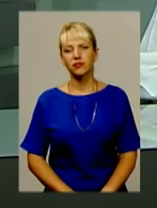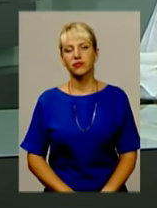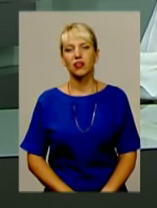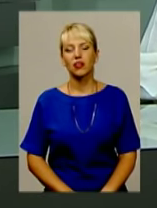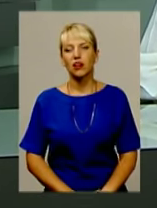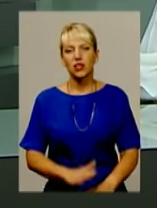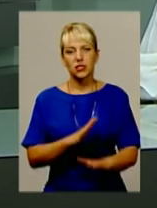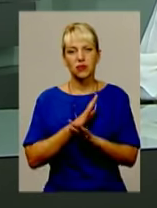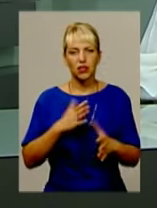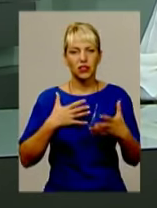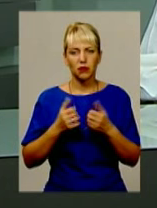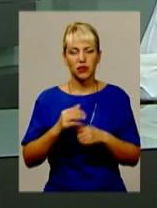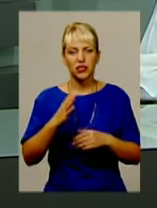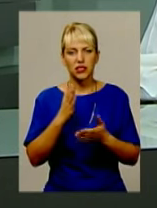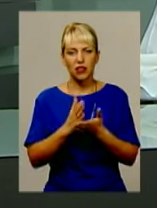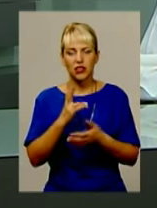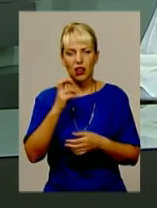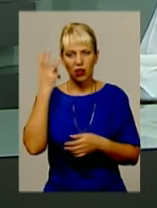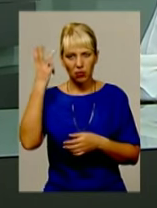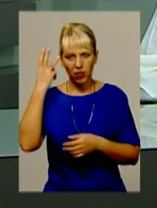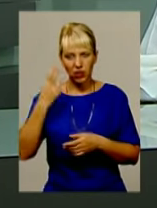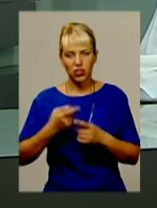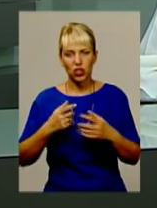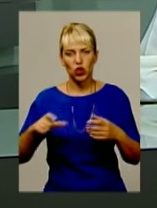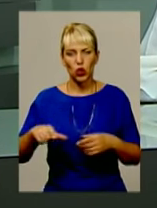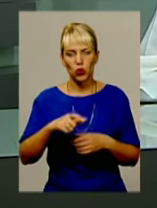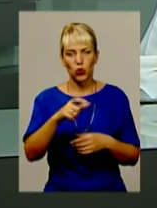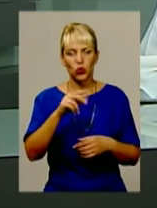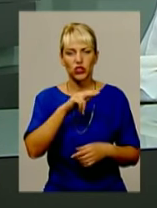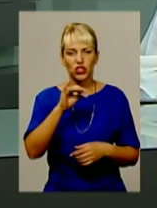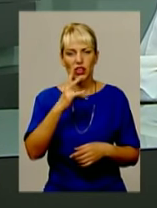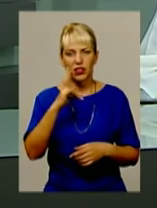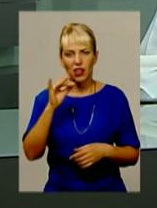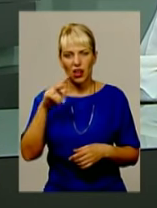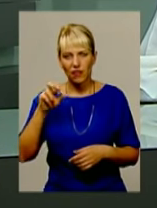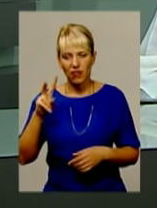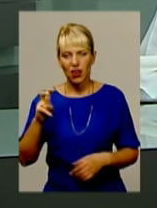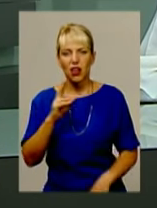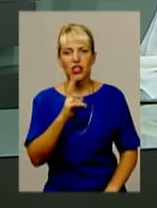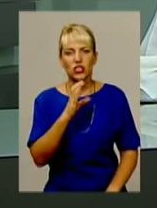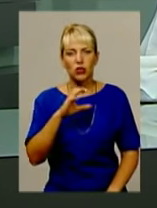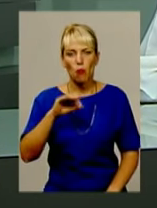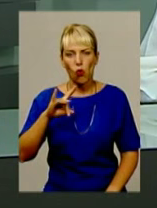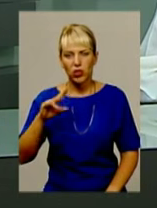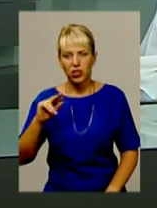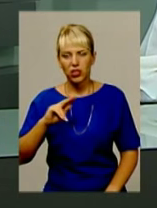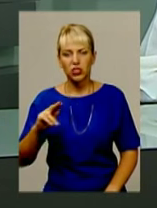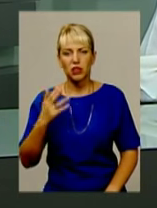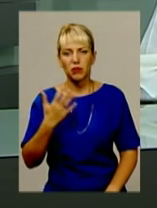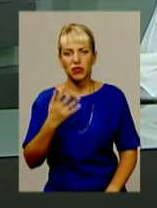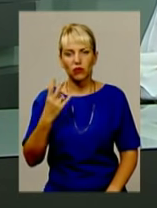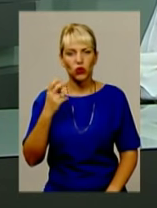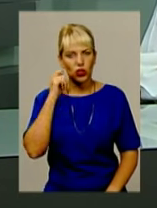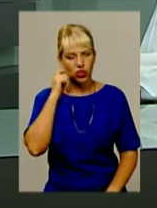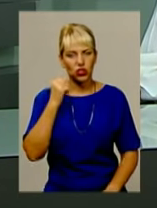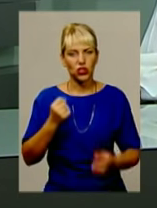Смертельна ДТП сталася на Хмельниччині. На автодорозі Чернелівка-Городок Смотрич 54-річний водій Опель Віваро